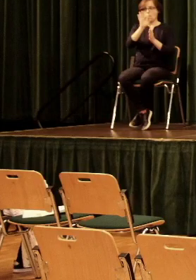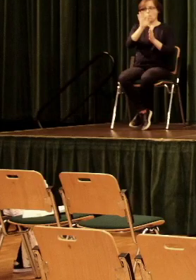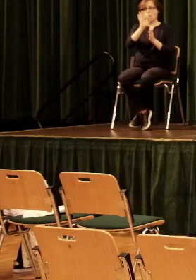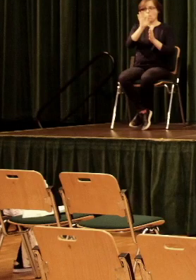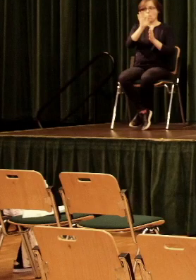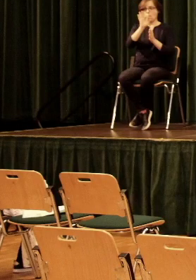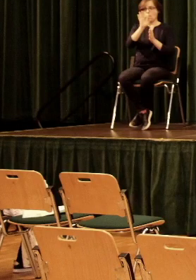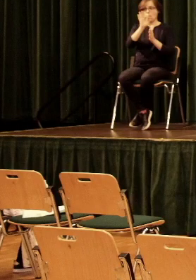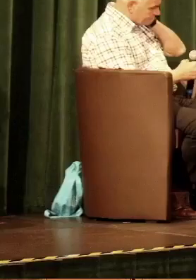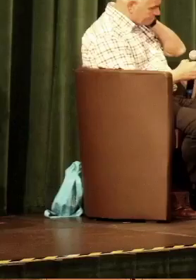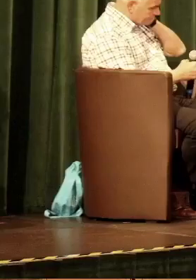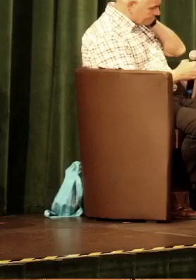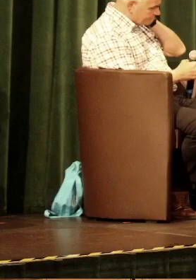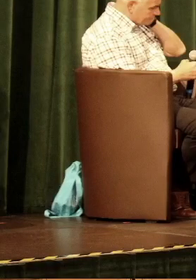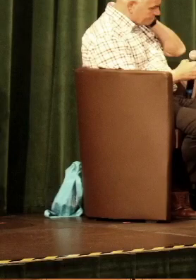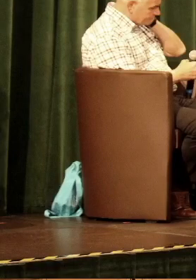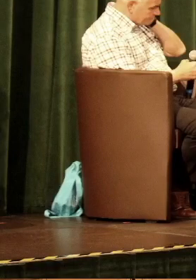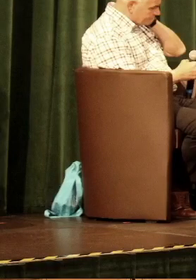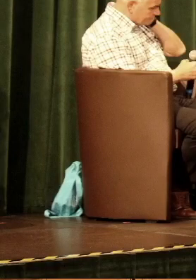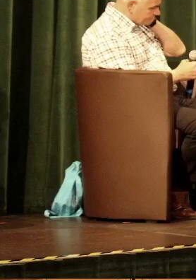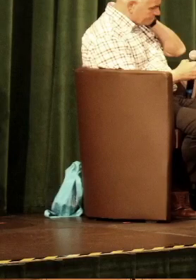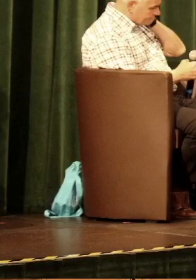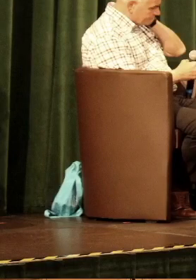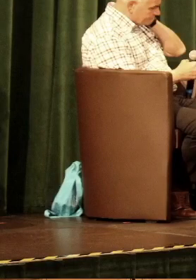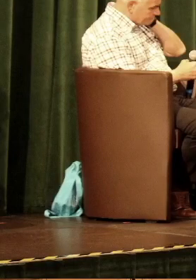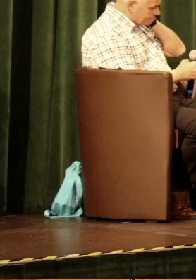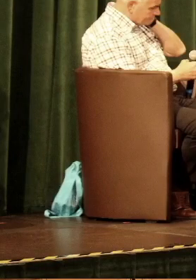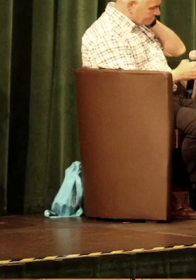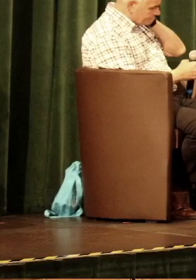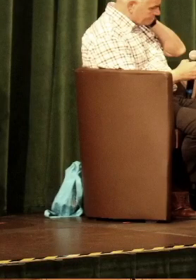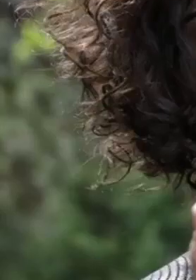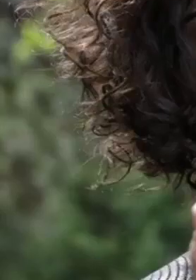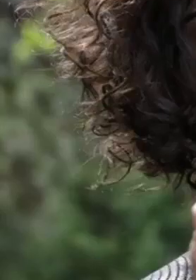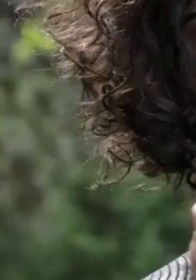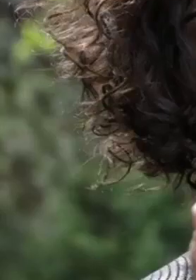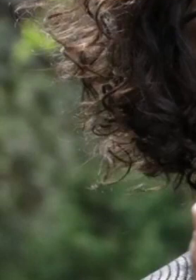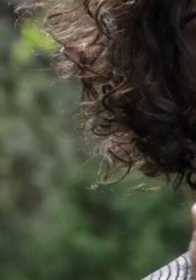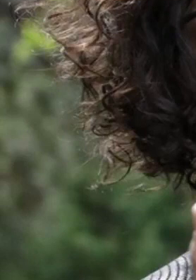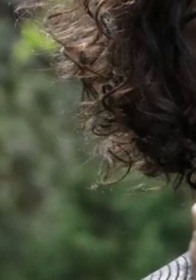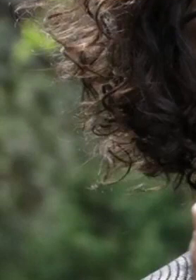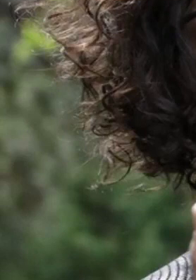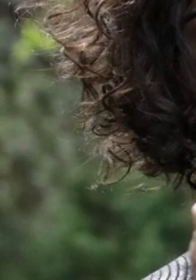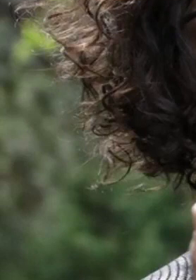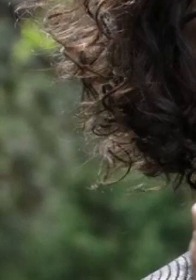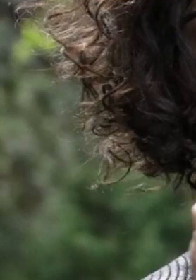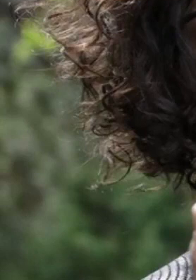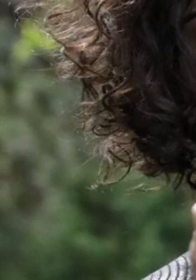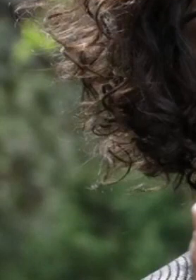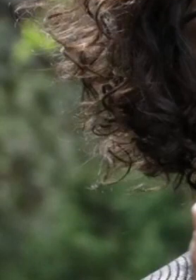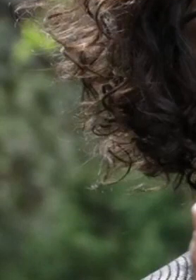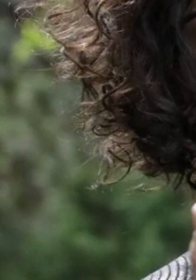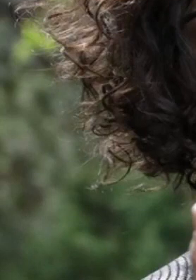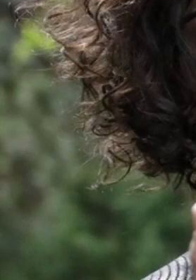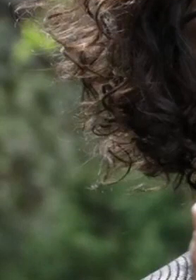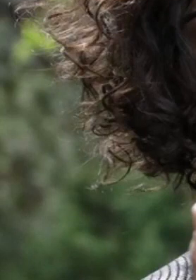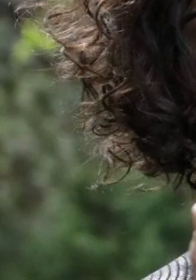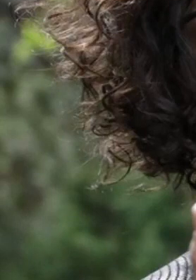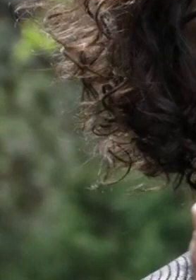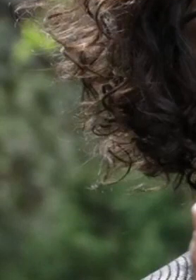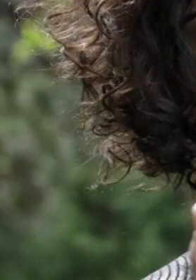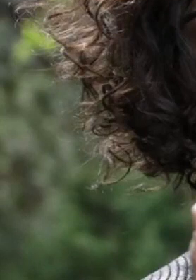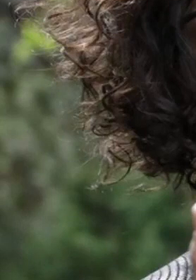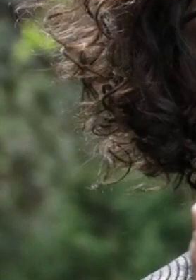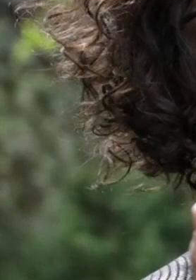sam koniec powiem Państwu, że ojciec rzeczywisty i chrzestny tego festiwalu, Czesława Wiecionek, który 22